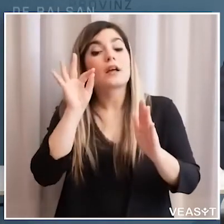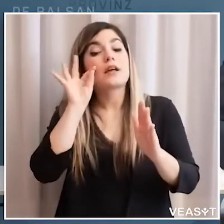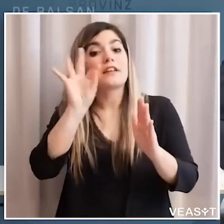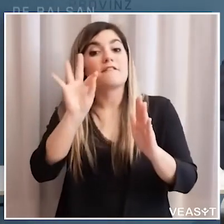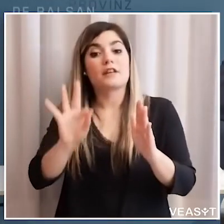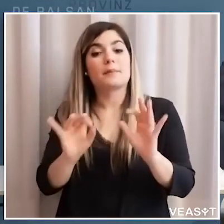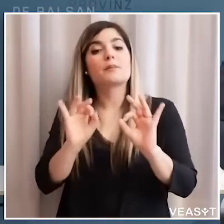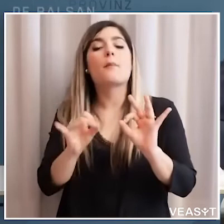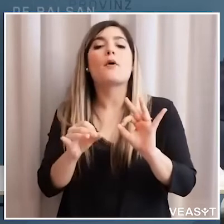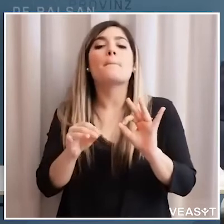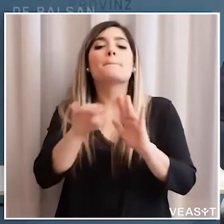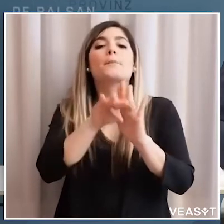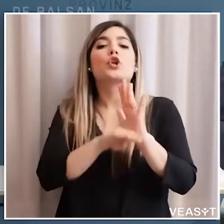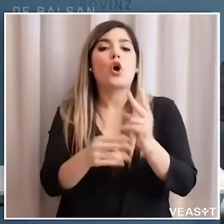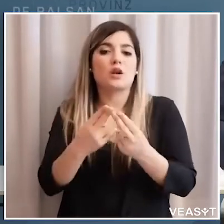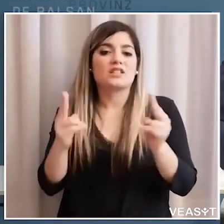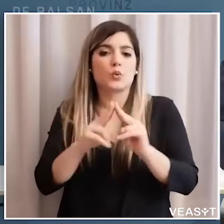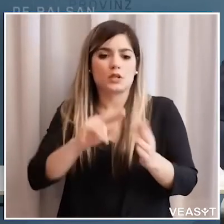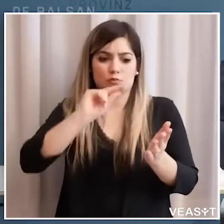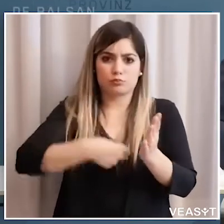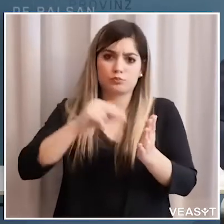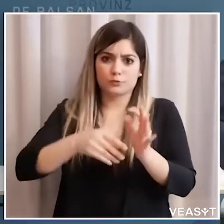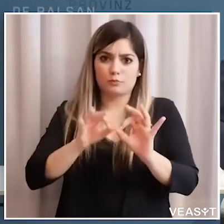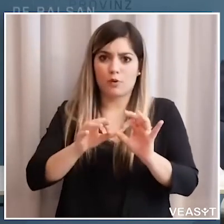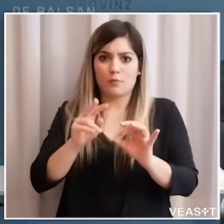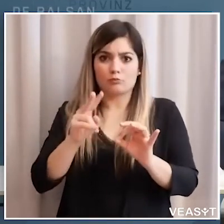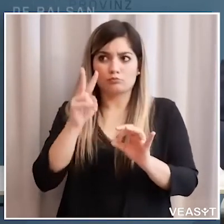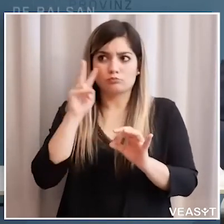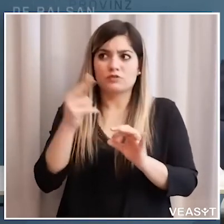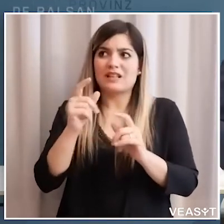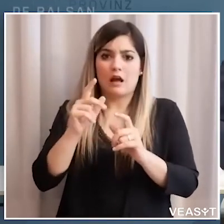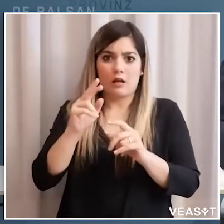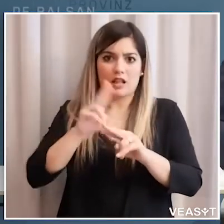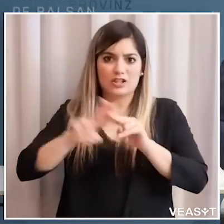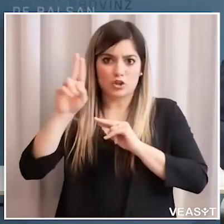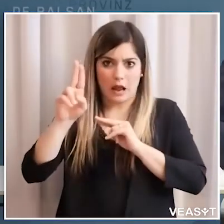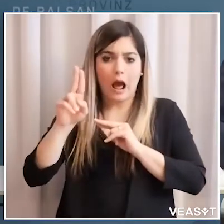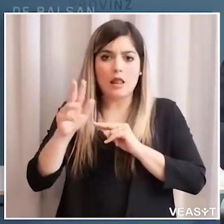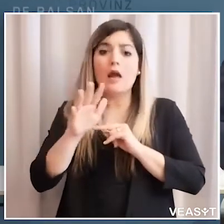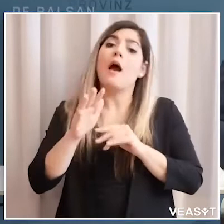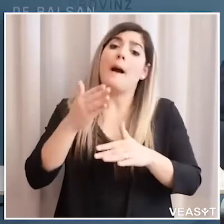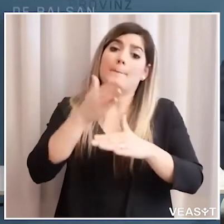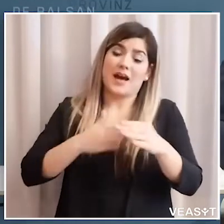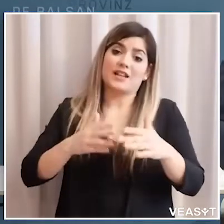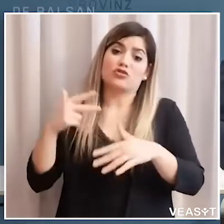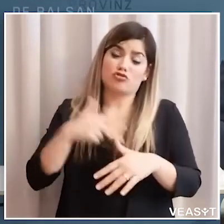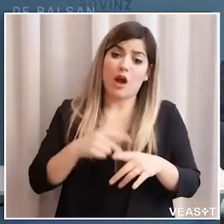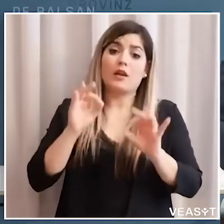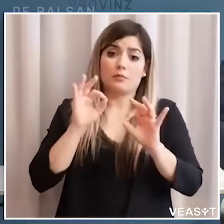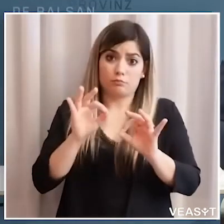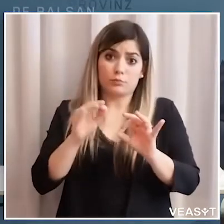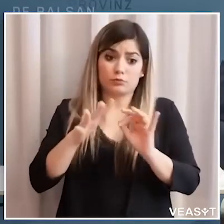riferimenti anche ai protocolli di sicurezza che sono stati siglati a livello nazionale tra le parti sociali ma anche a a livello territoriale